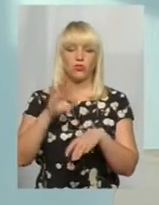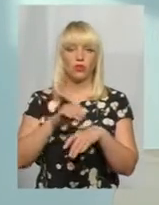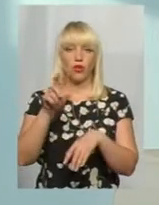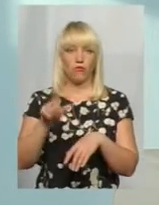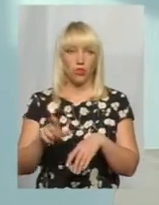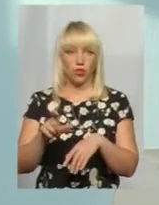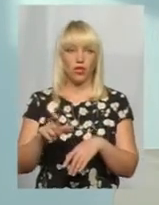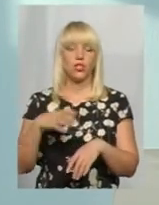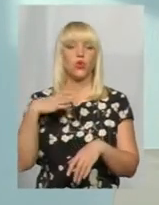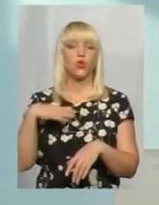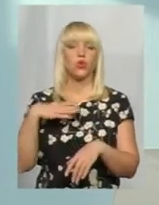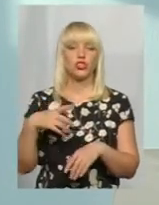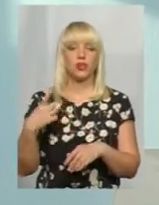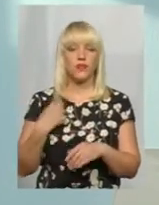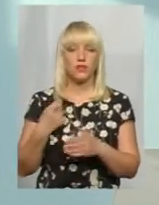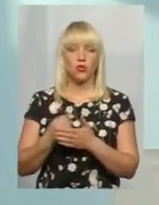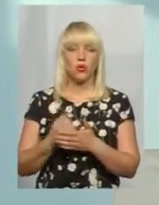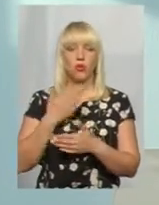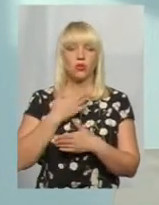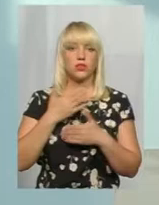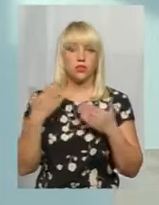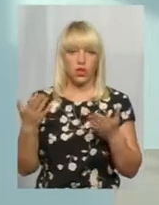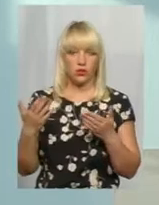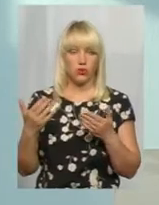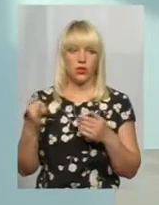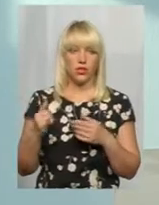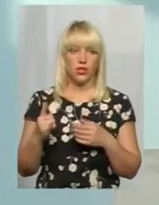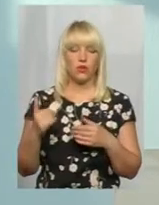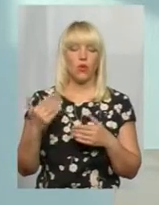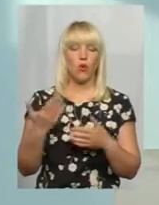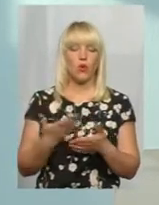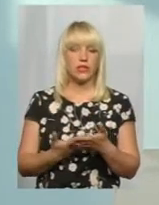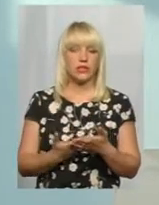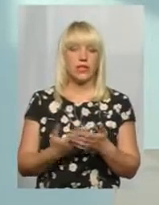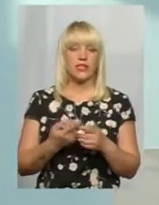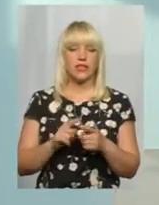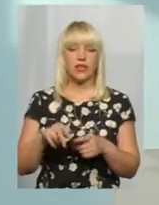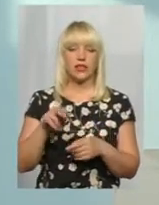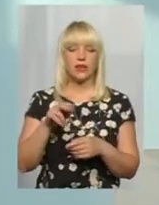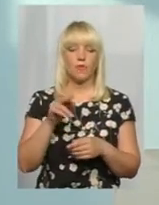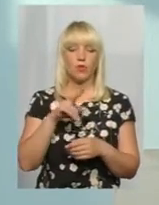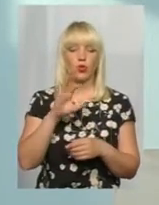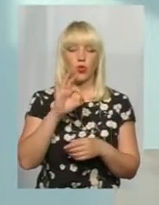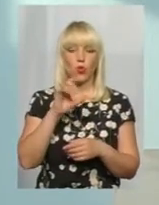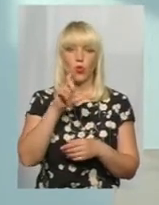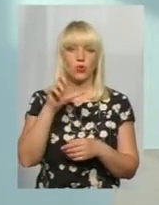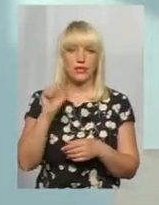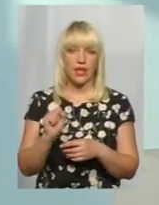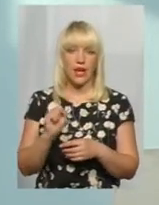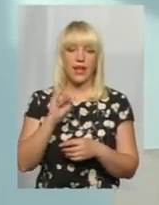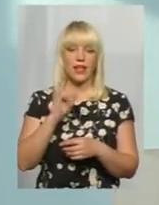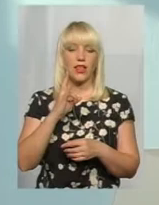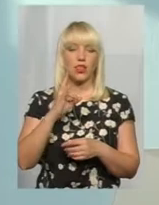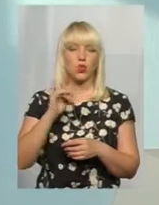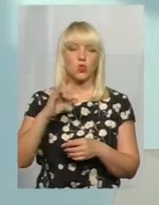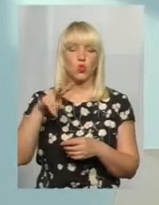ну, скажімо так, дочекався до останнього, і от тієї дози інсуліну, яку він має отримати зараз, нього